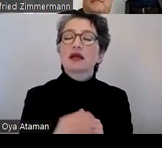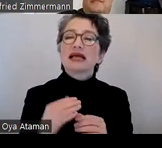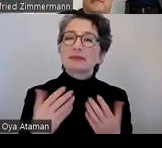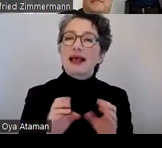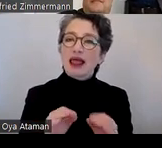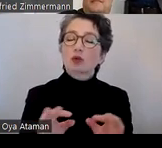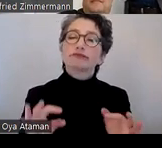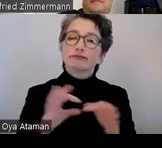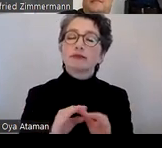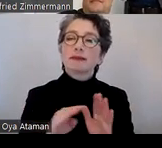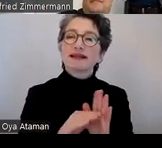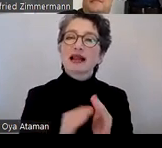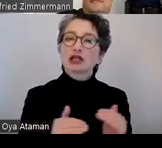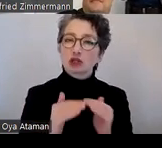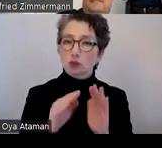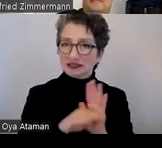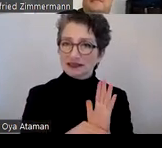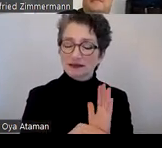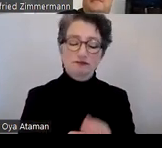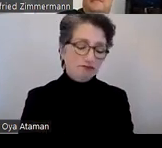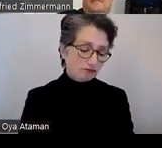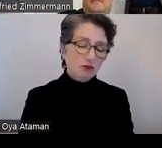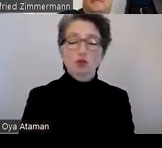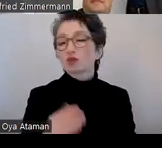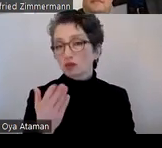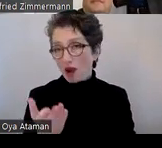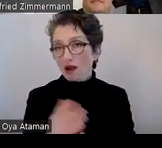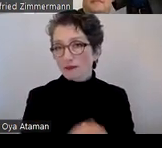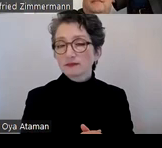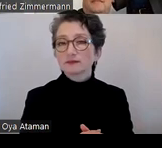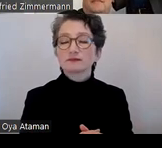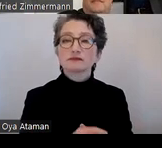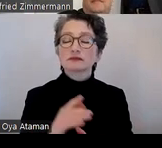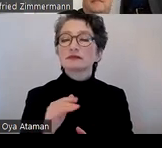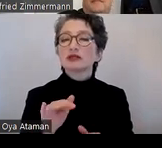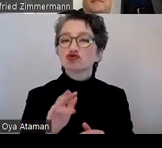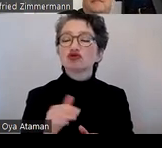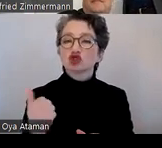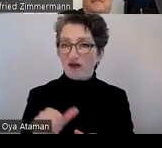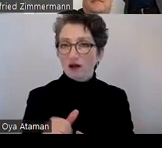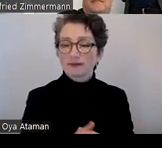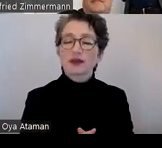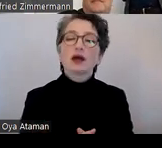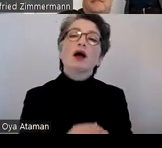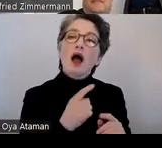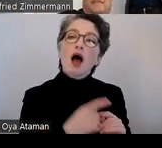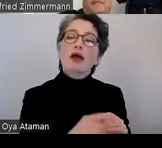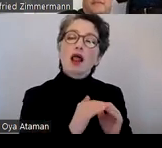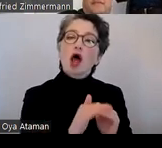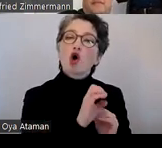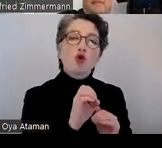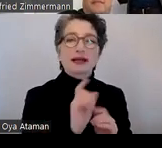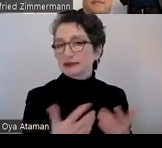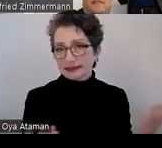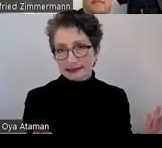Behindertengleichstellungsgesetz und da gibt es eben diesen Zwang in anderen europäischen Ländern nicht da muss man